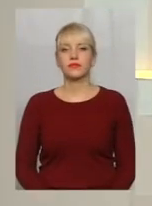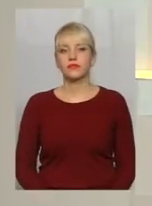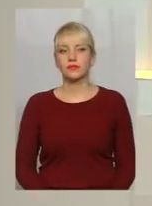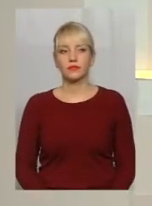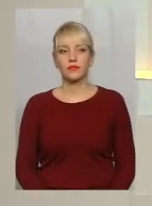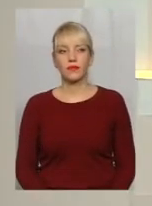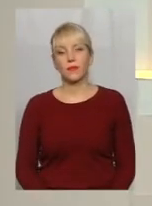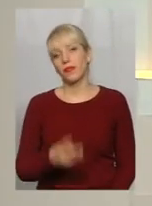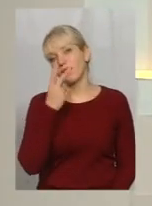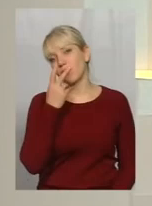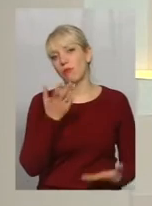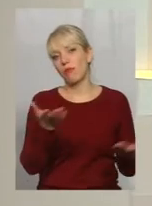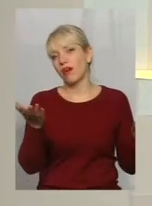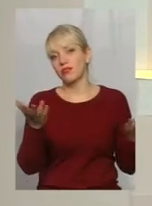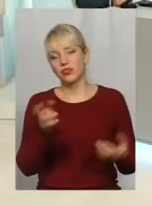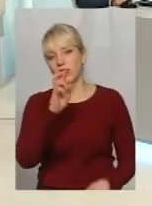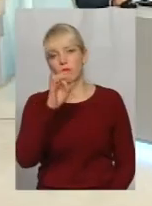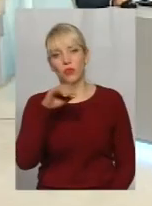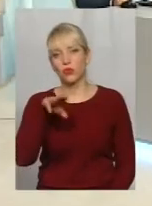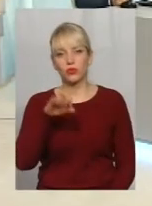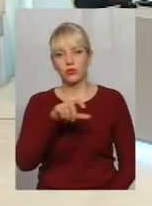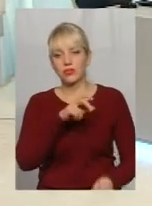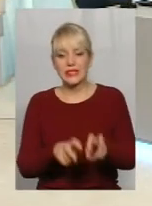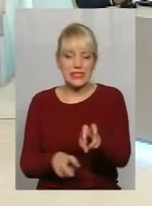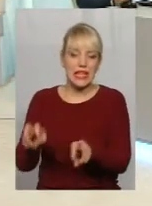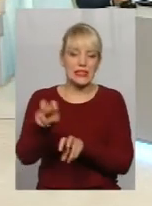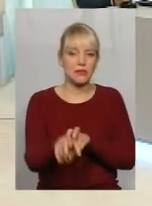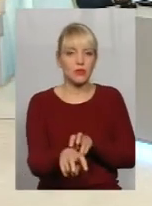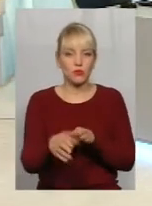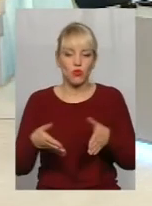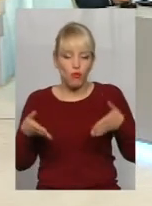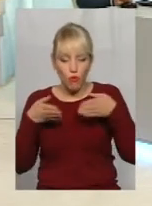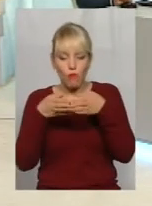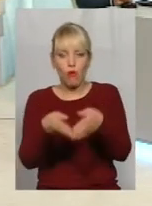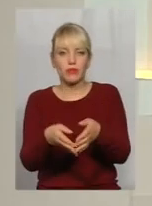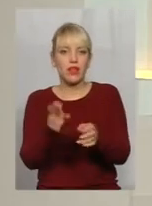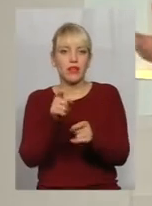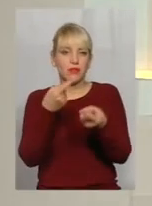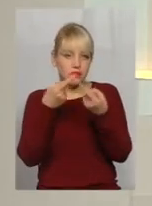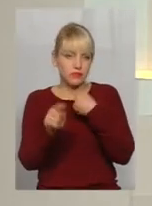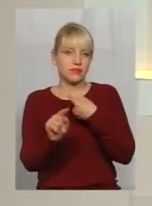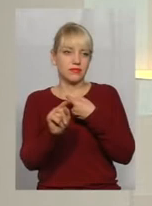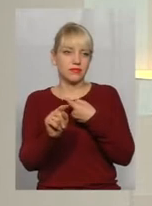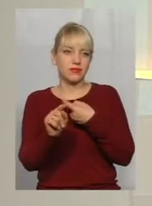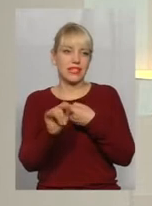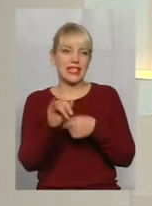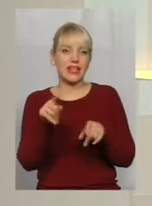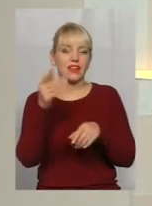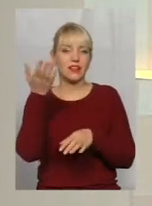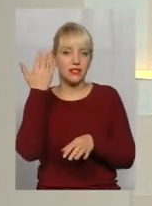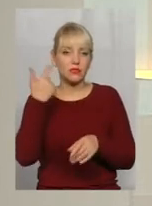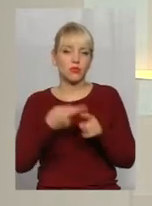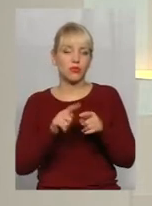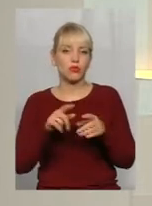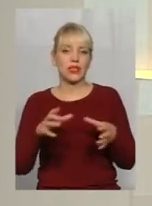Ну, ви бачили, Олександр Бартюк застребнув у бобслей не так, як усі, і тоді це була збірна